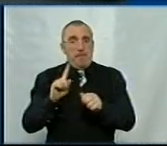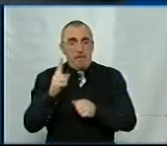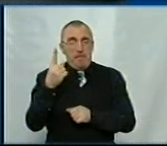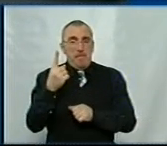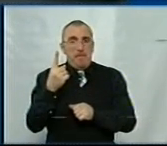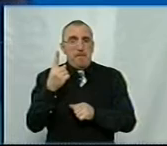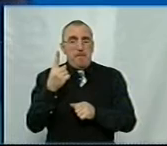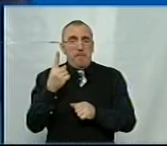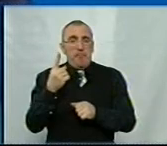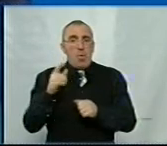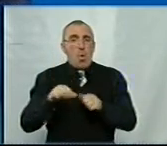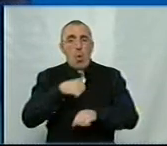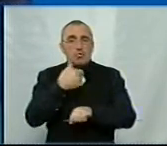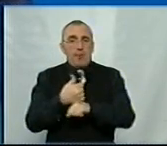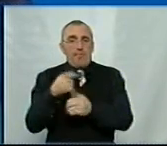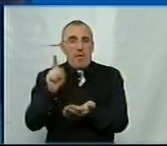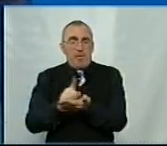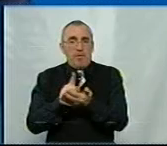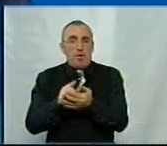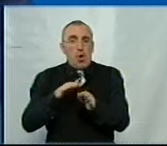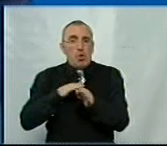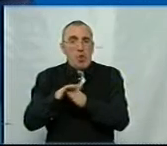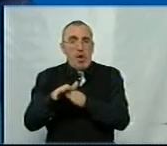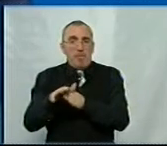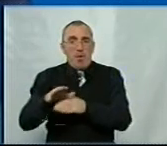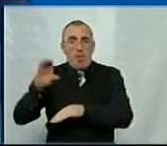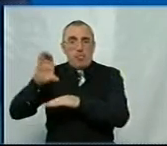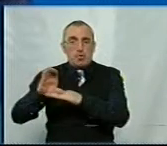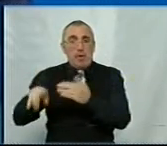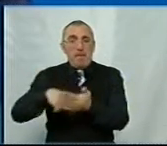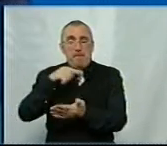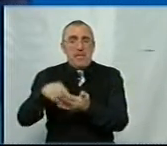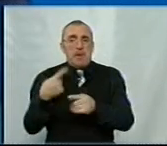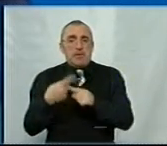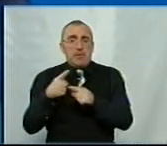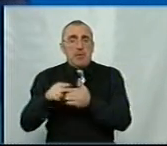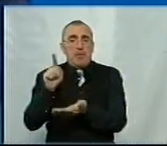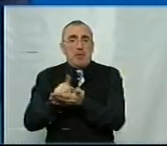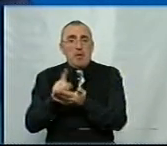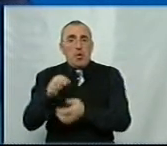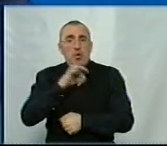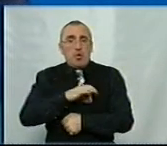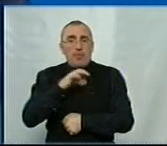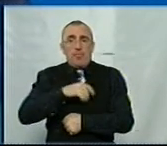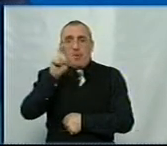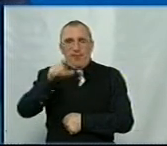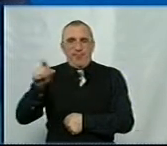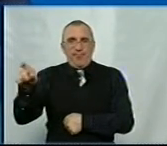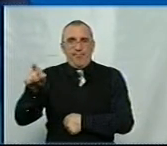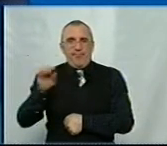податок, основний наповнювач бюджету міста – це податок з доходів фізичних осіб.